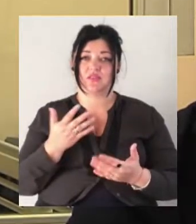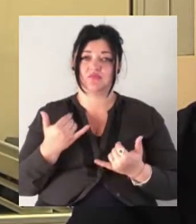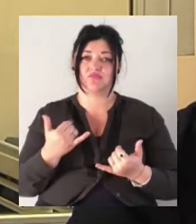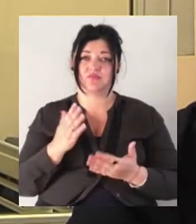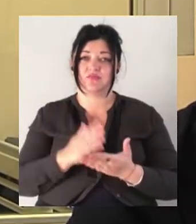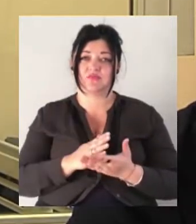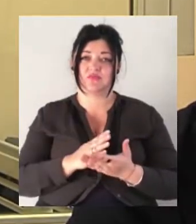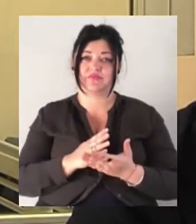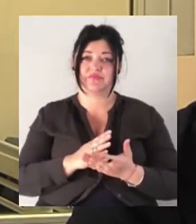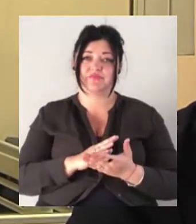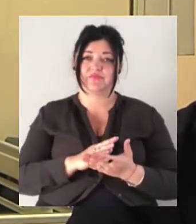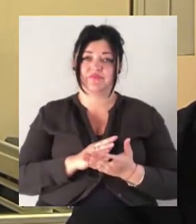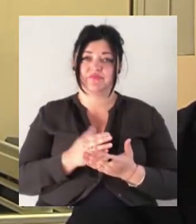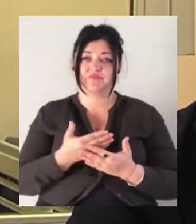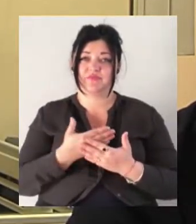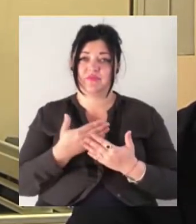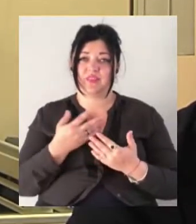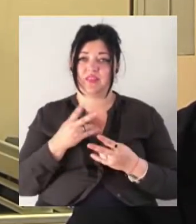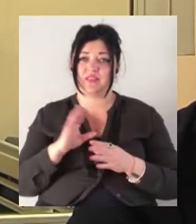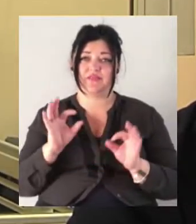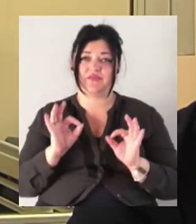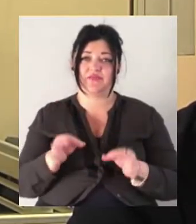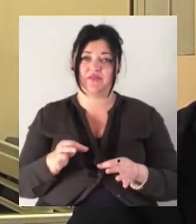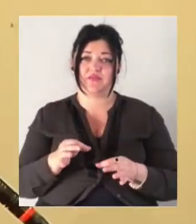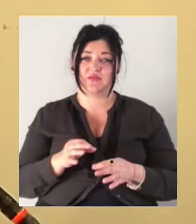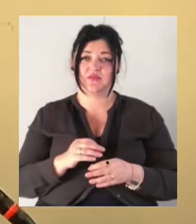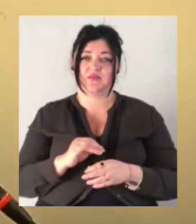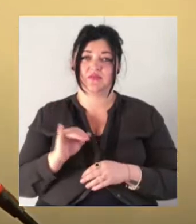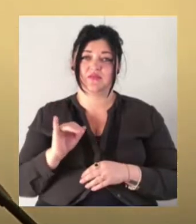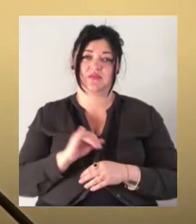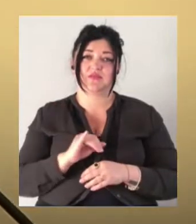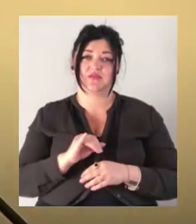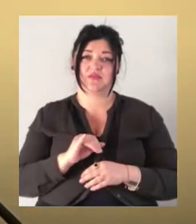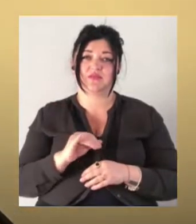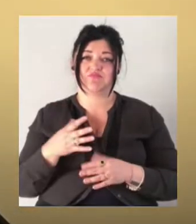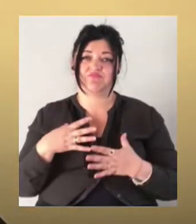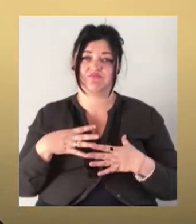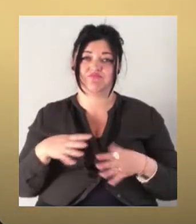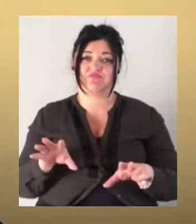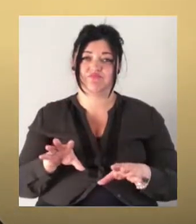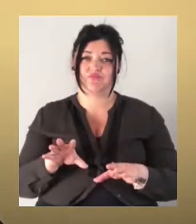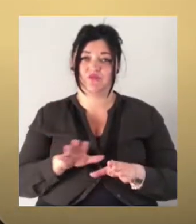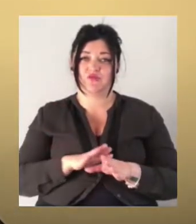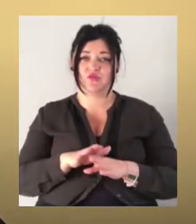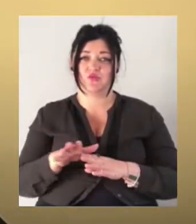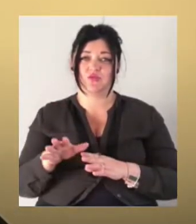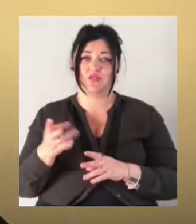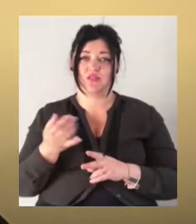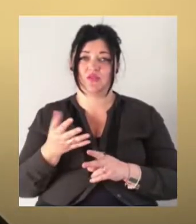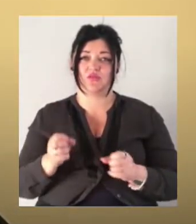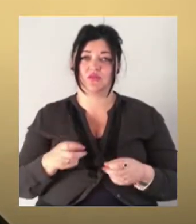Зі свідків є тільки близький друг і все. Вважаю, що це все бред, тому що країна,